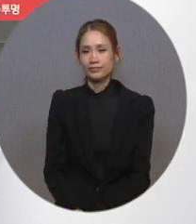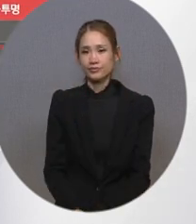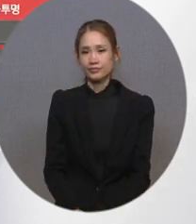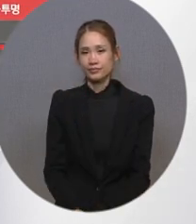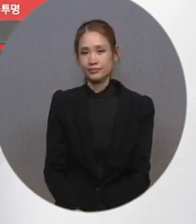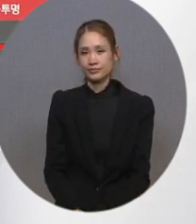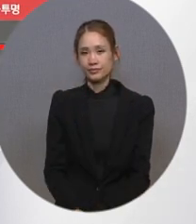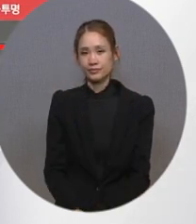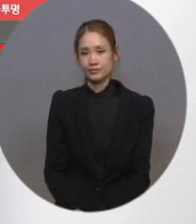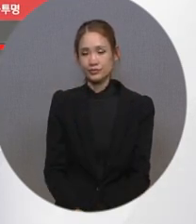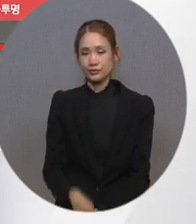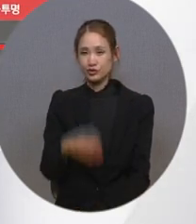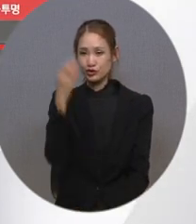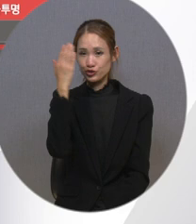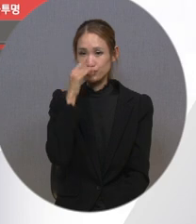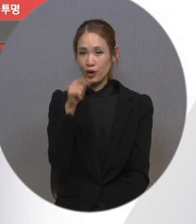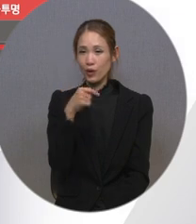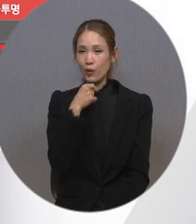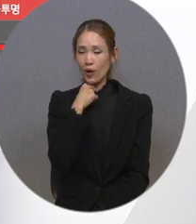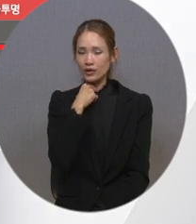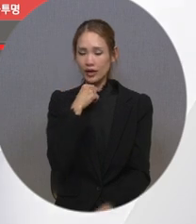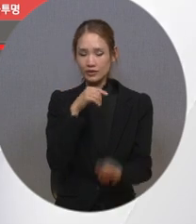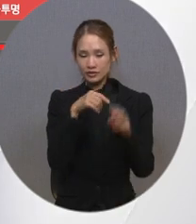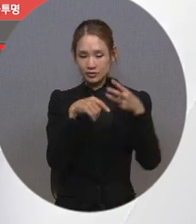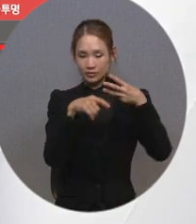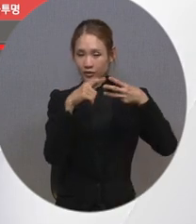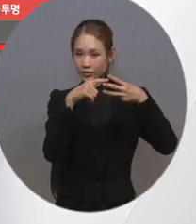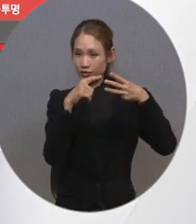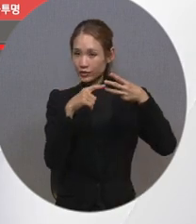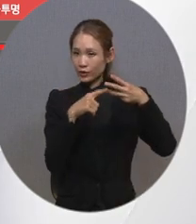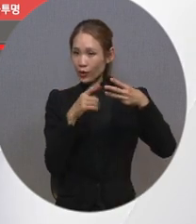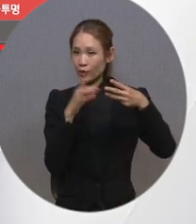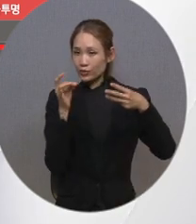투명도에서 원하는 투명도를 선택해 주신 후